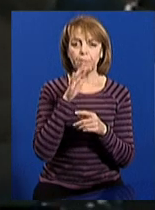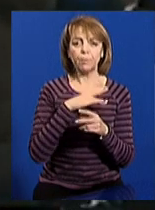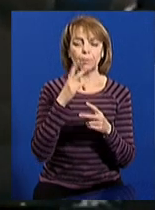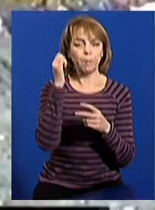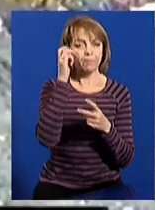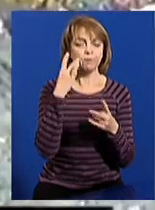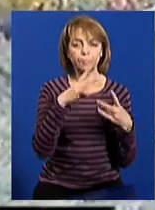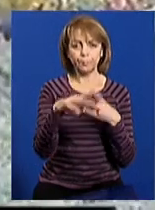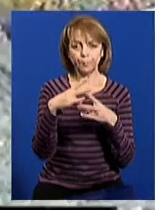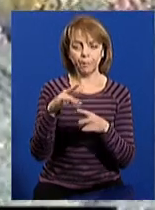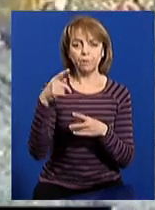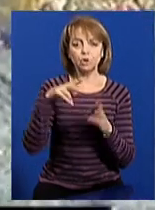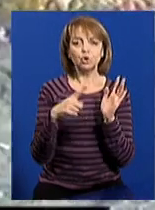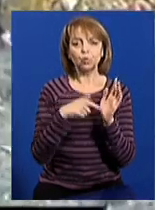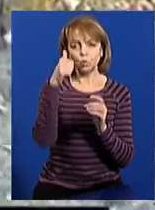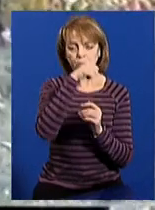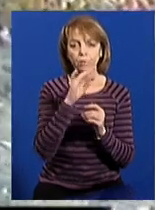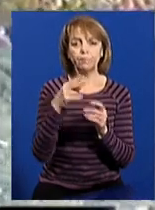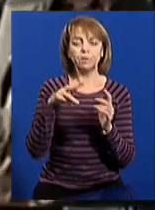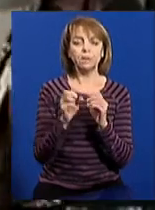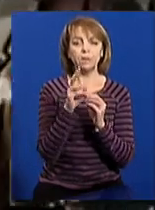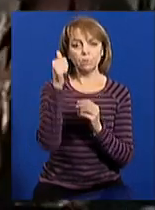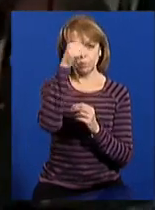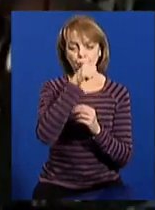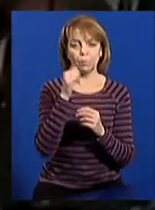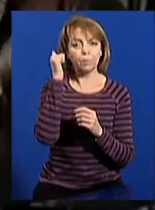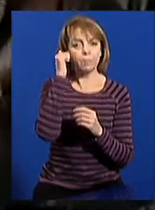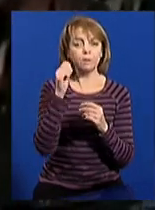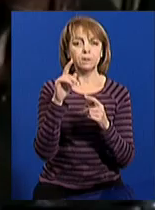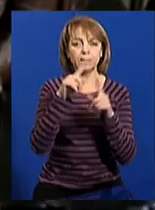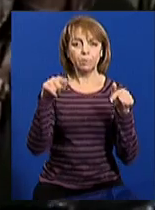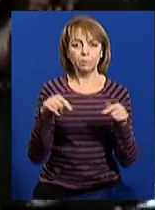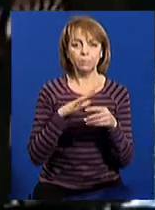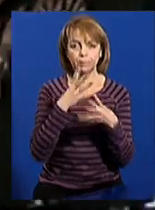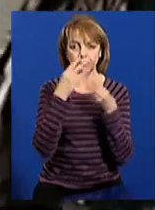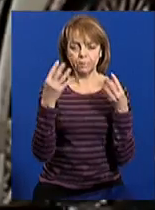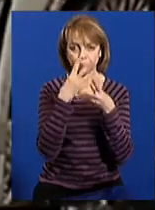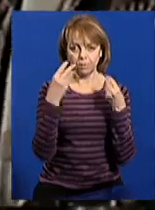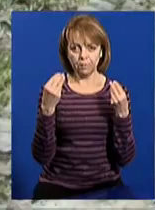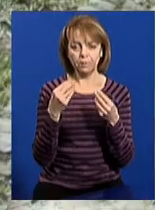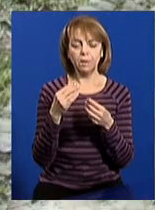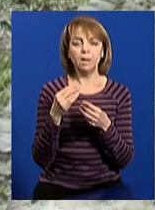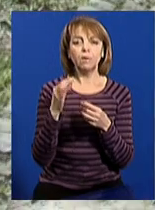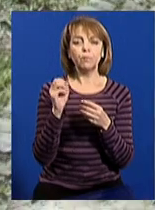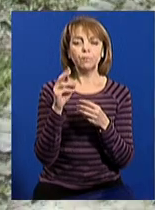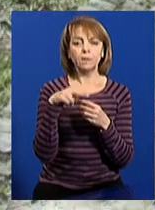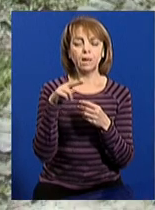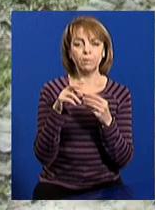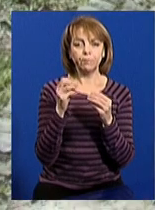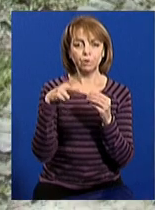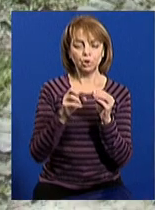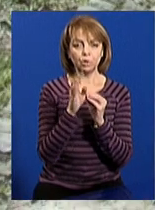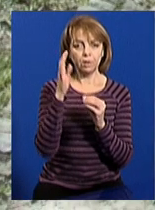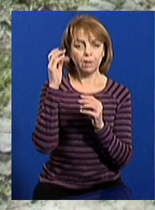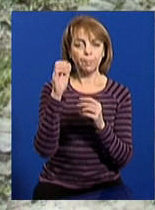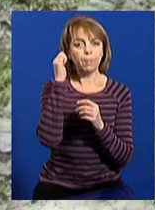пошкоджували. У 2006 та 2013 роках камінь з табличкою двічі зникав. У грудні 2014-го пам'ятний